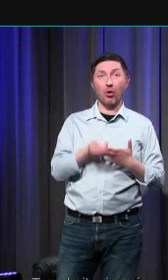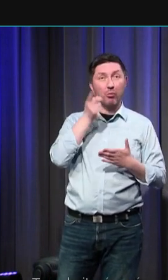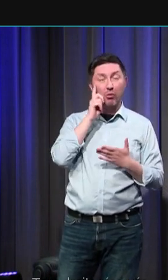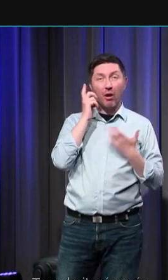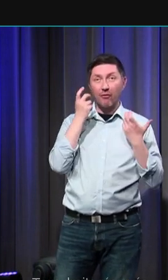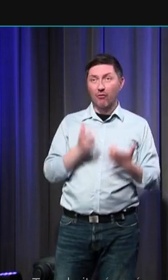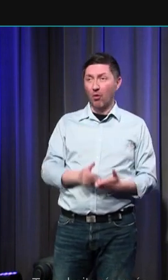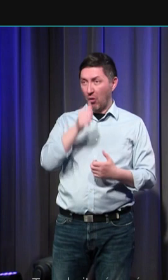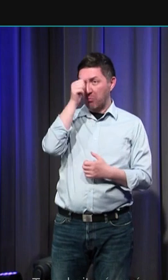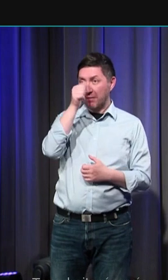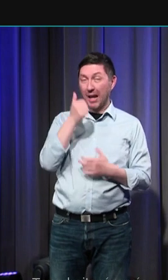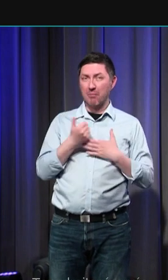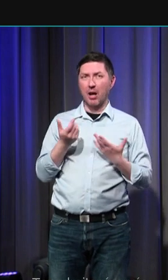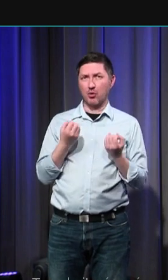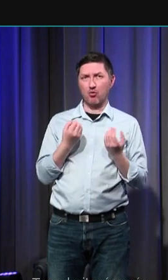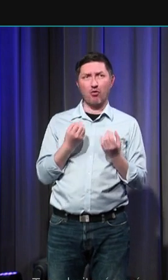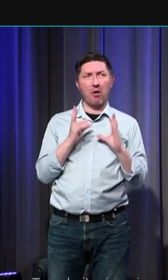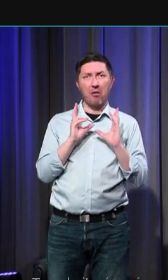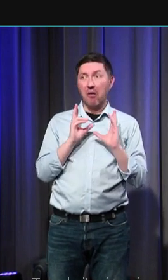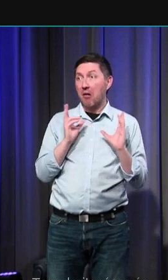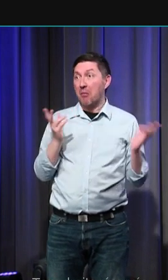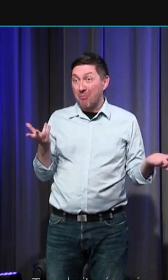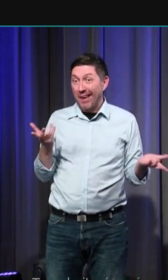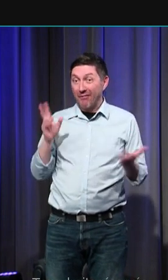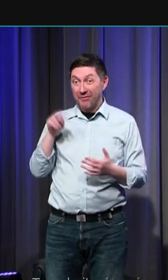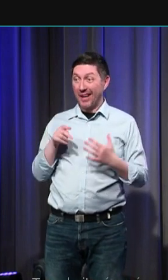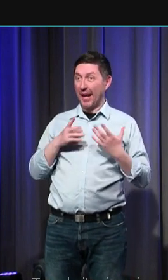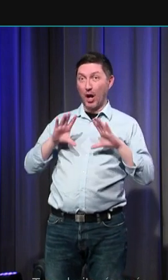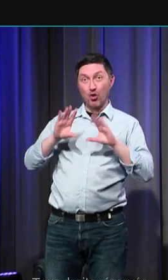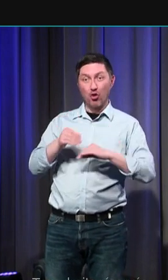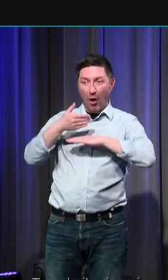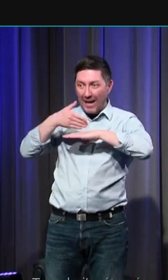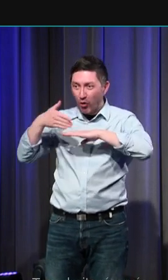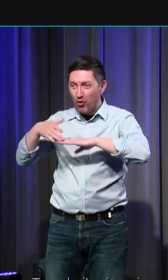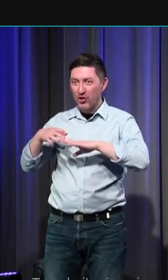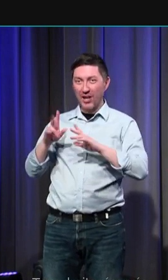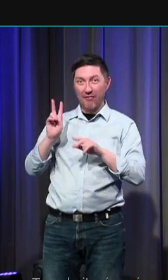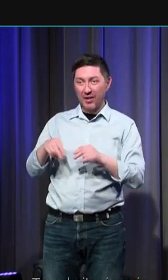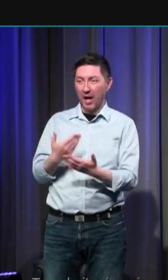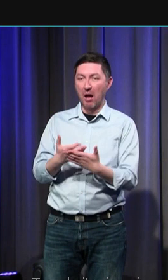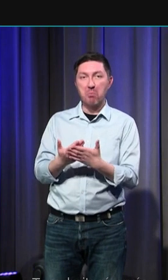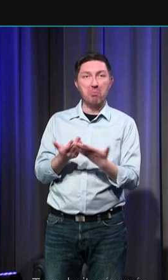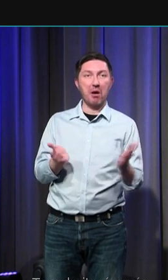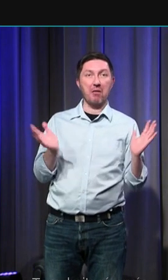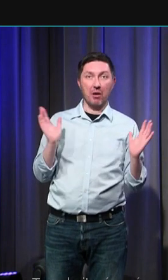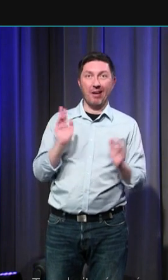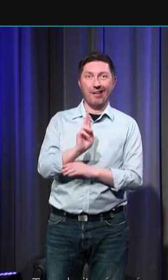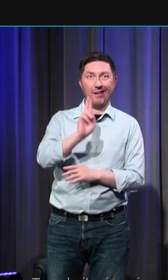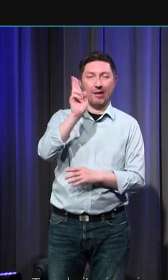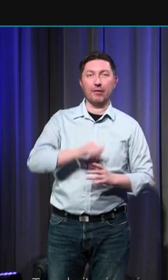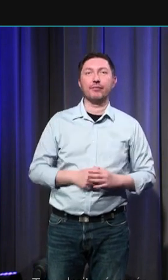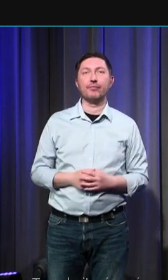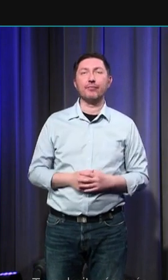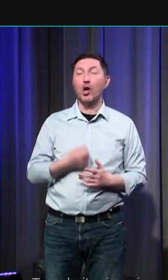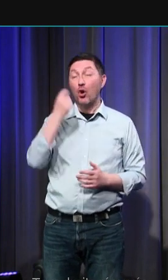baptême mais de lieux bien définis il reste assez rare en archéologie il est vraisemblable que l'origine